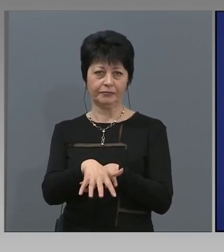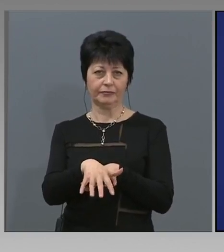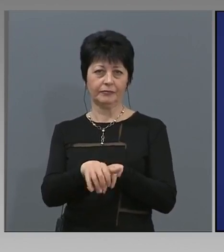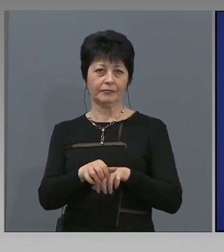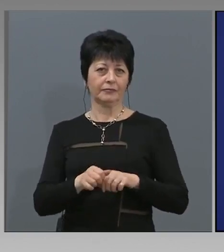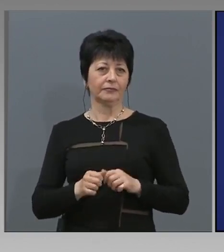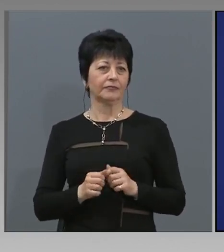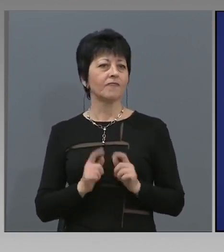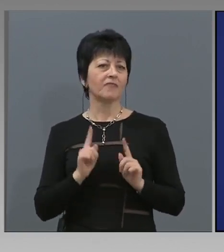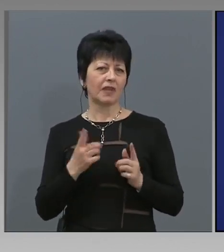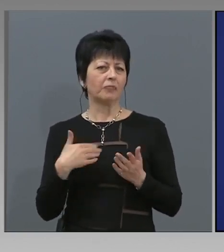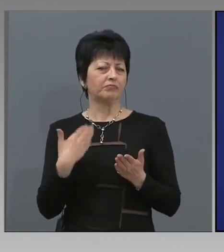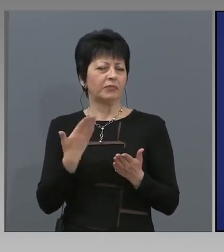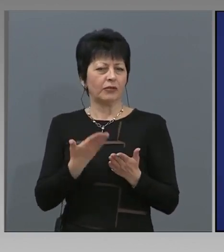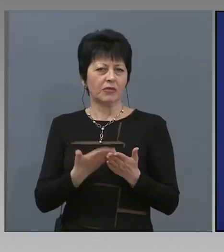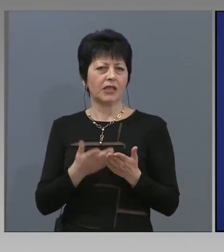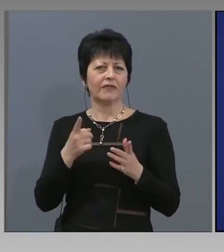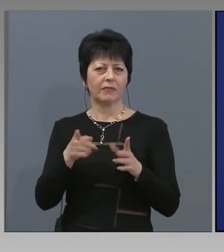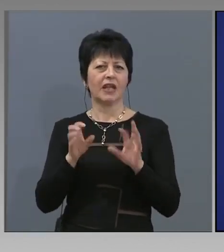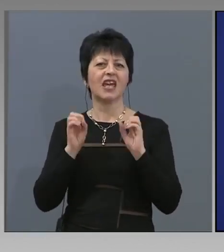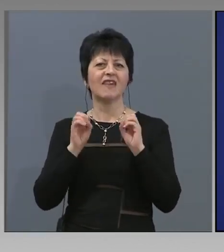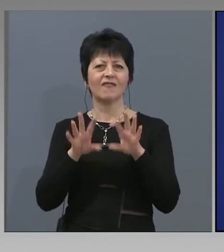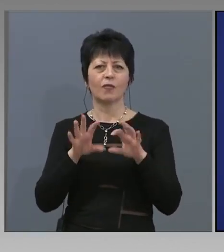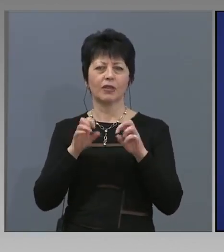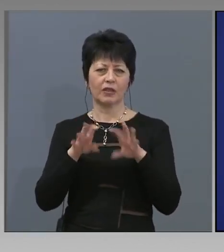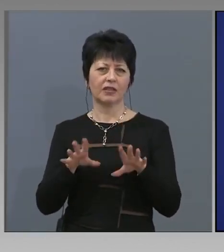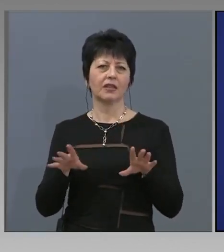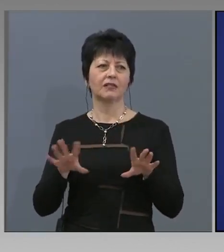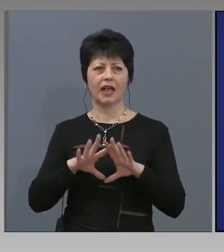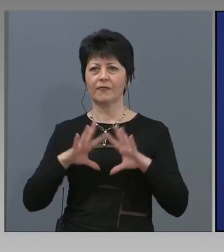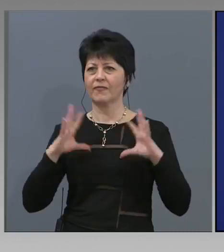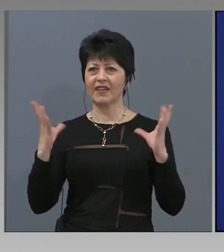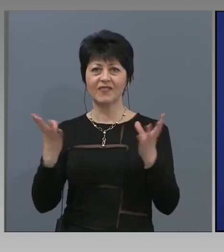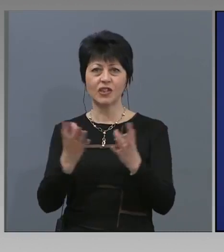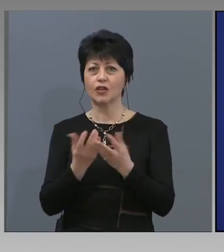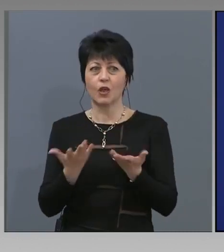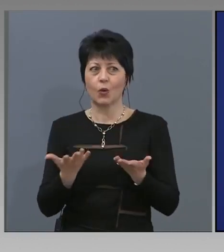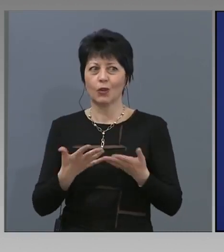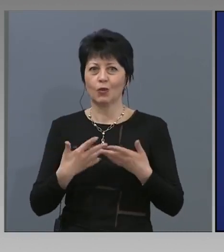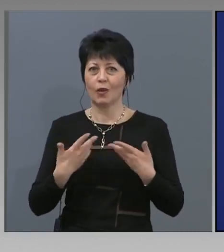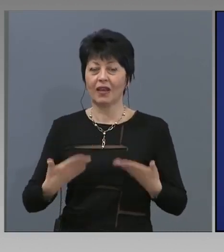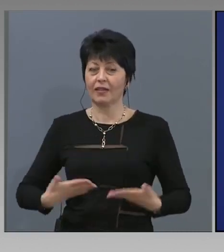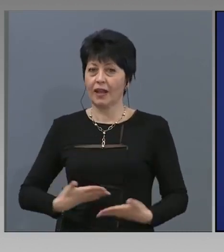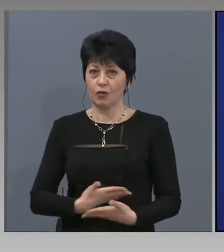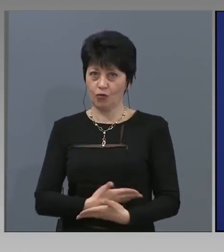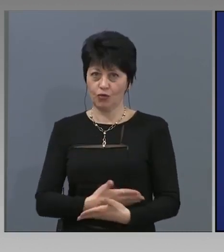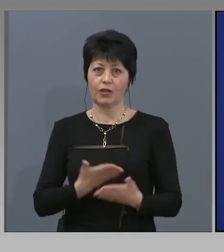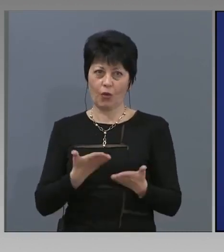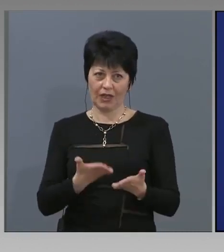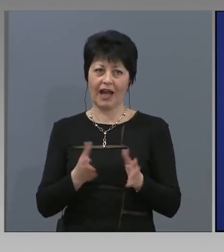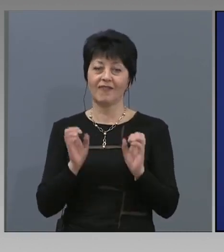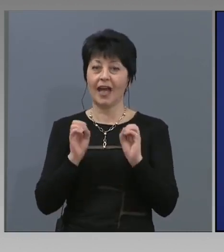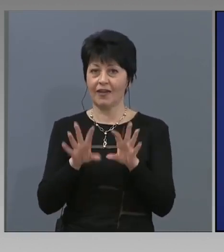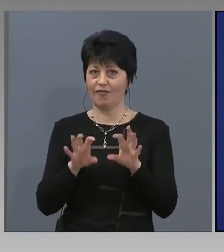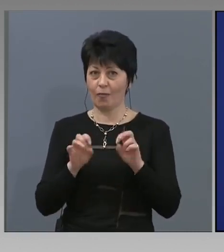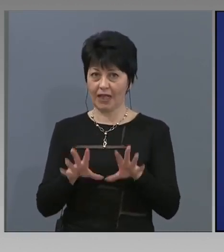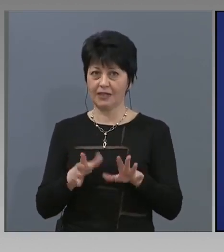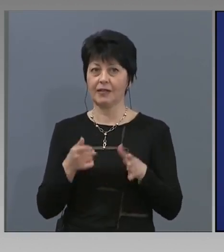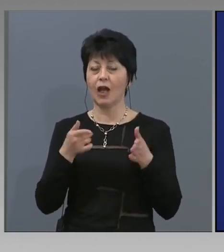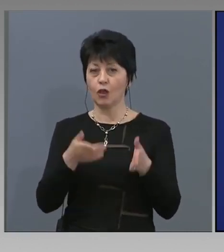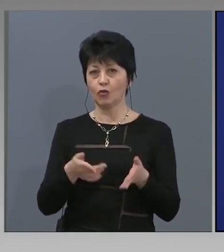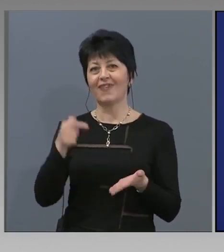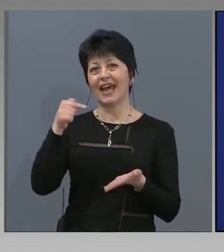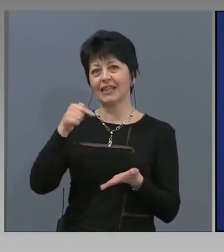да предоставяме информация на също така всички, които имат нужда от такива. Това е